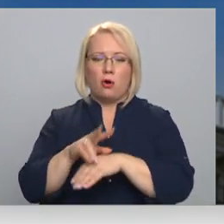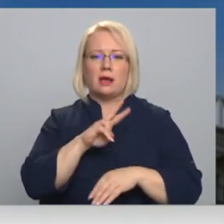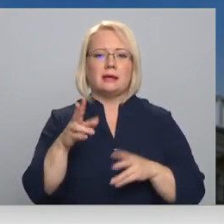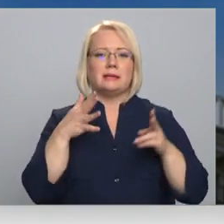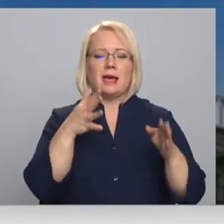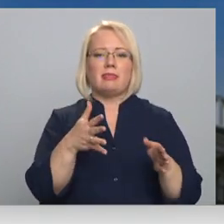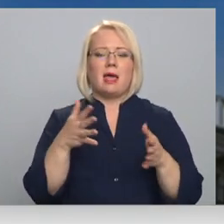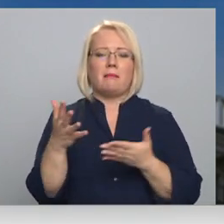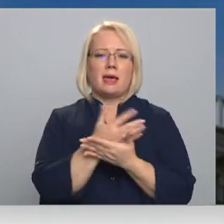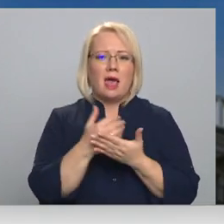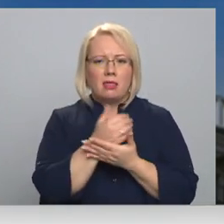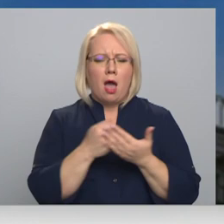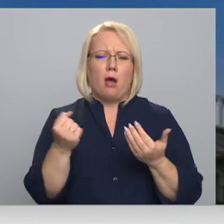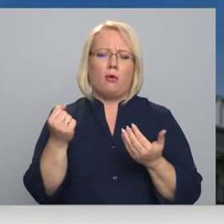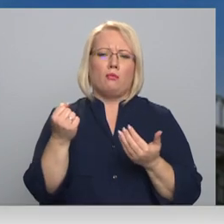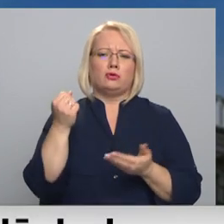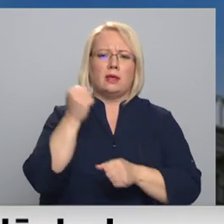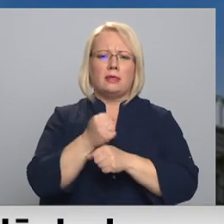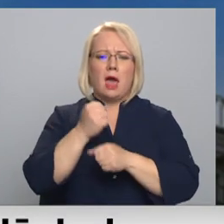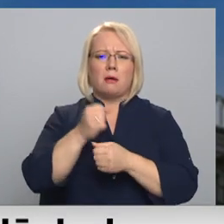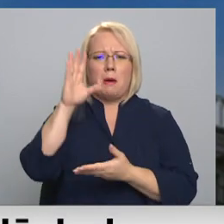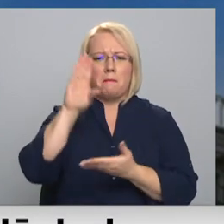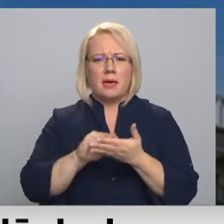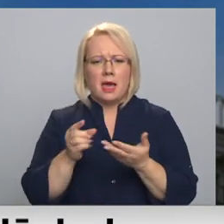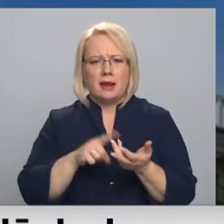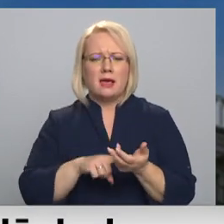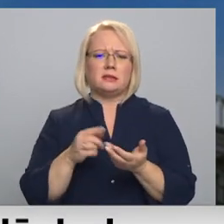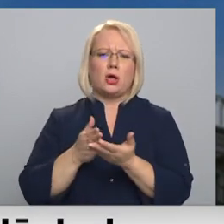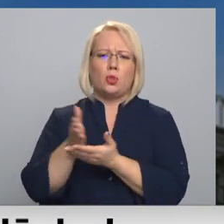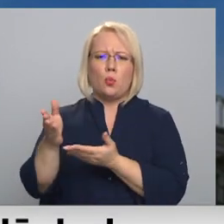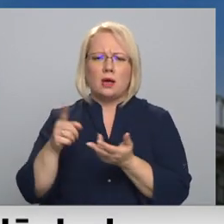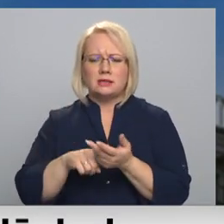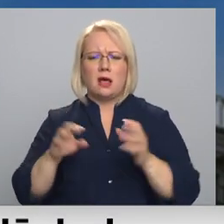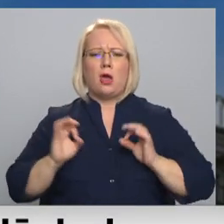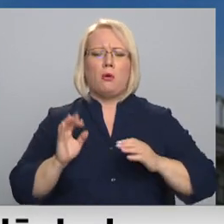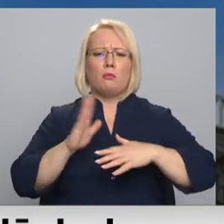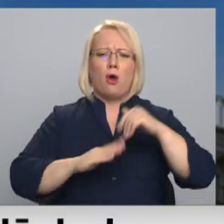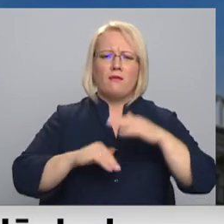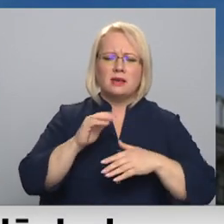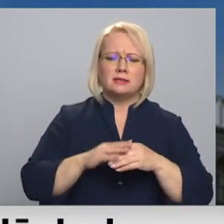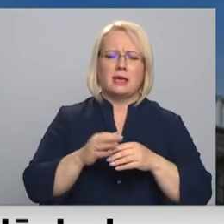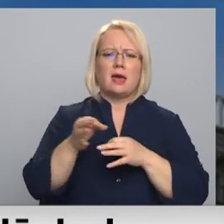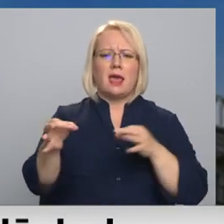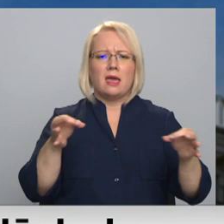tie paši – darba pieredze, nozare, profesija, reģions, vecums, dzīvums,